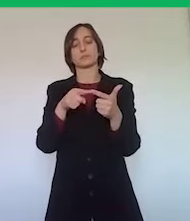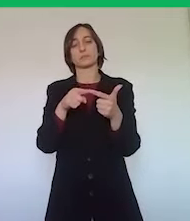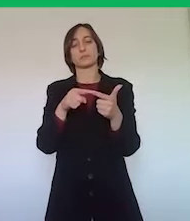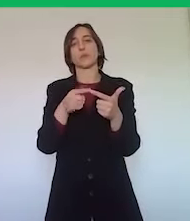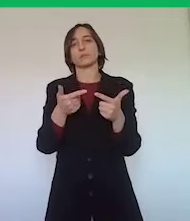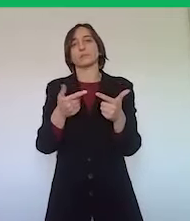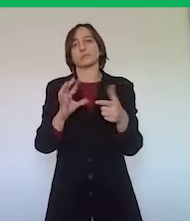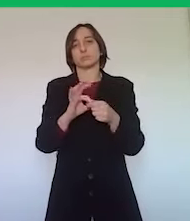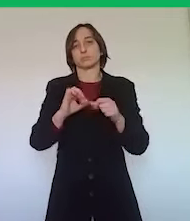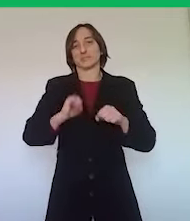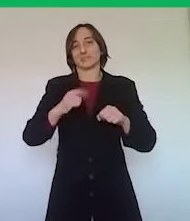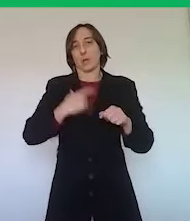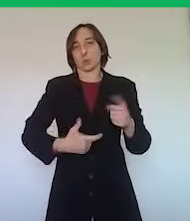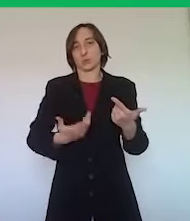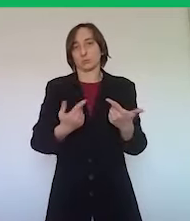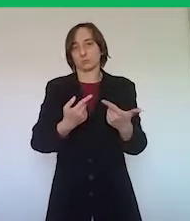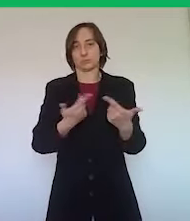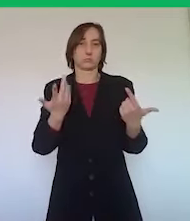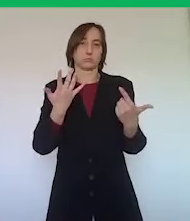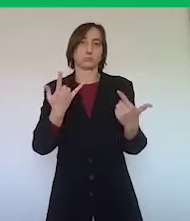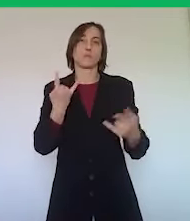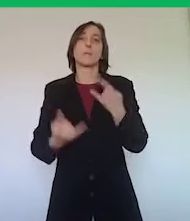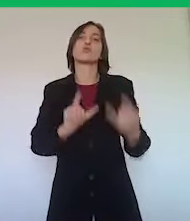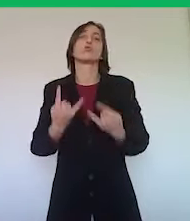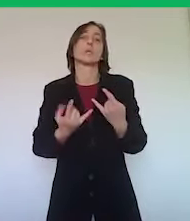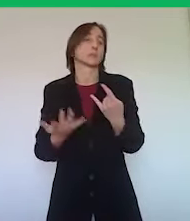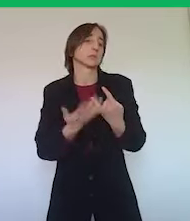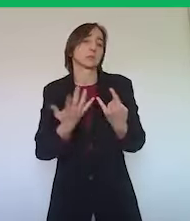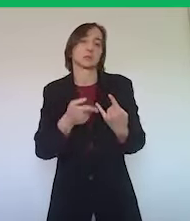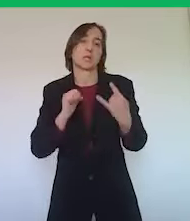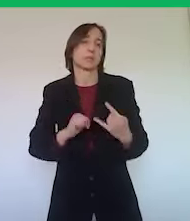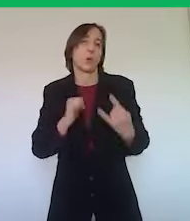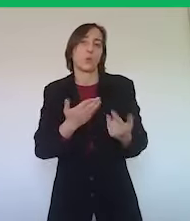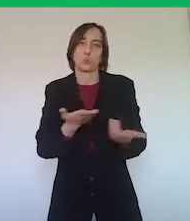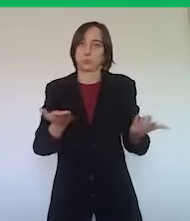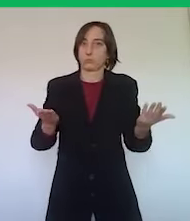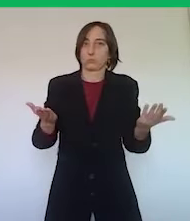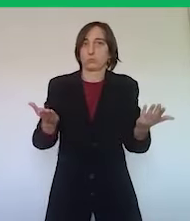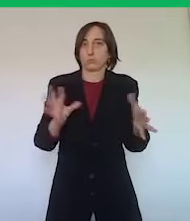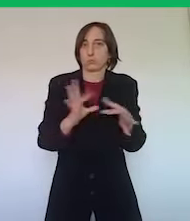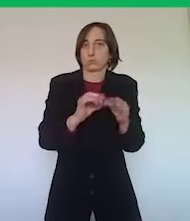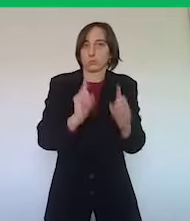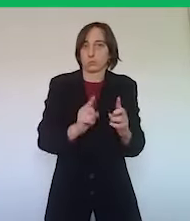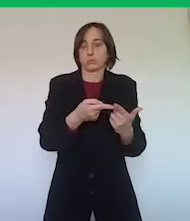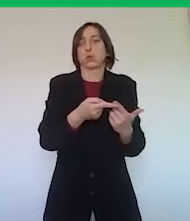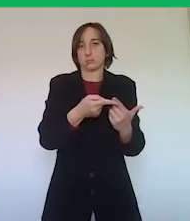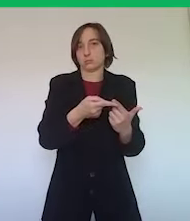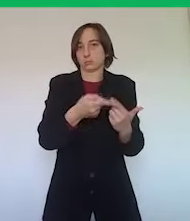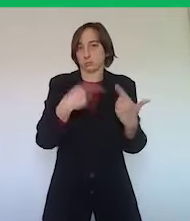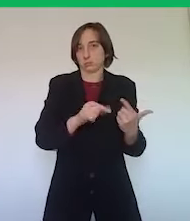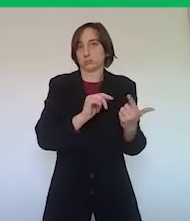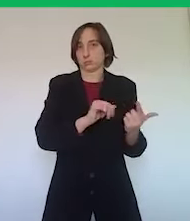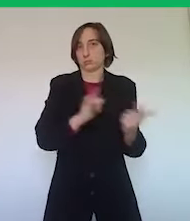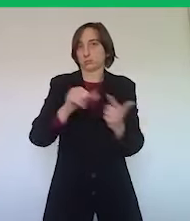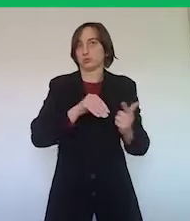ovviamente alla salute e quindi condizioni di emergenza che si dovesse verificare dal punto di vista della